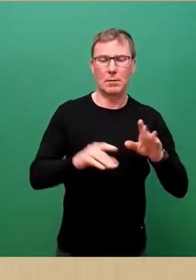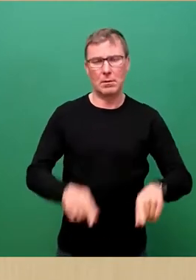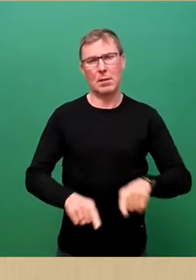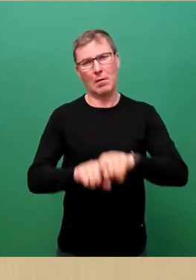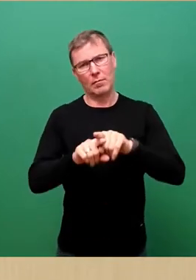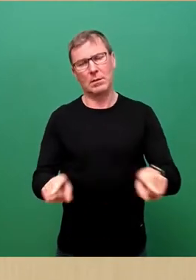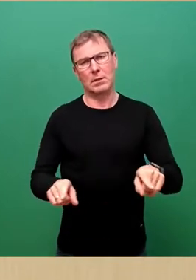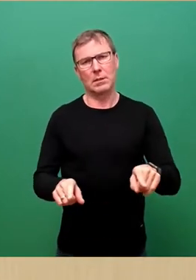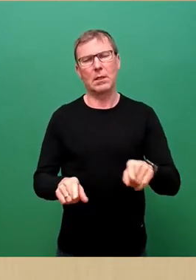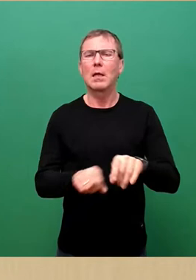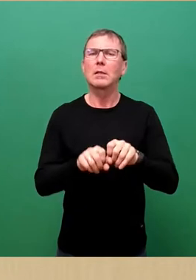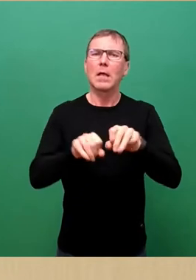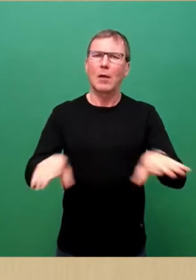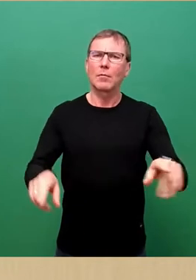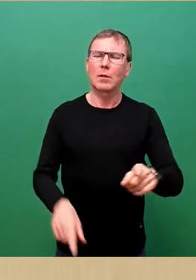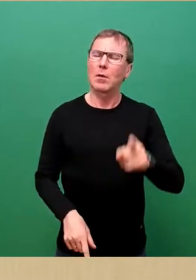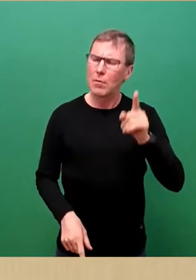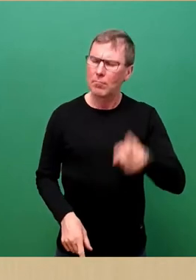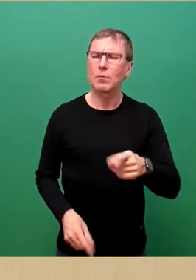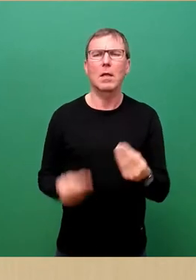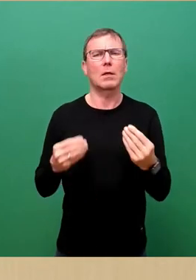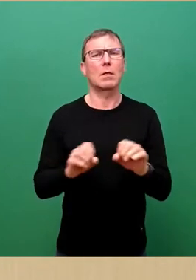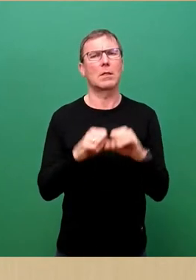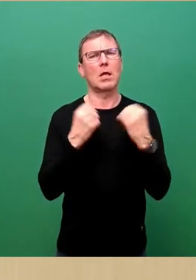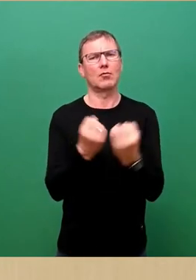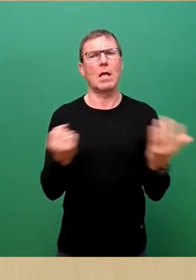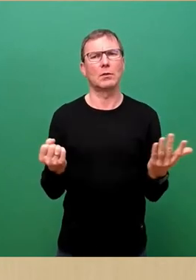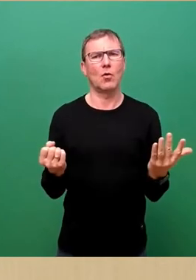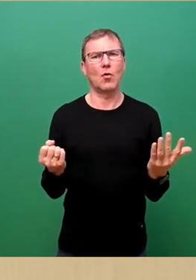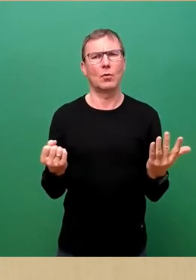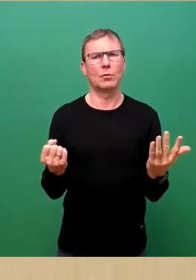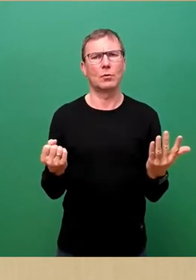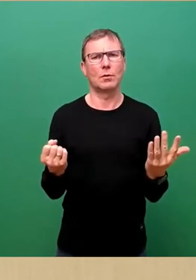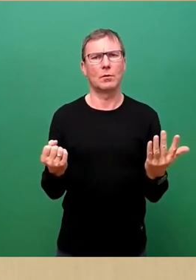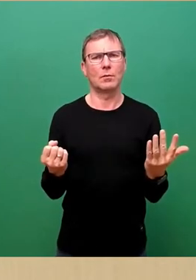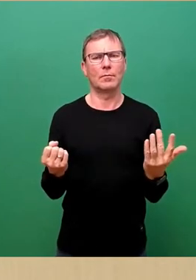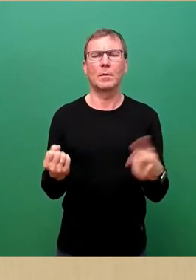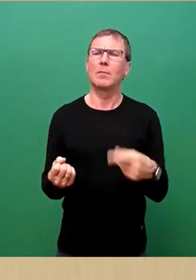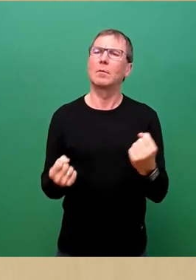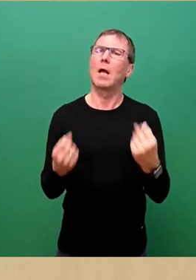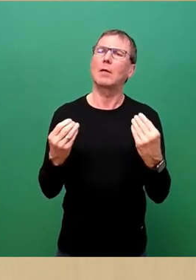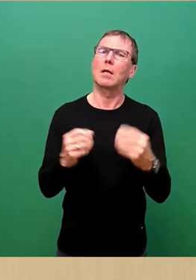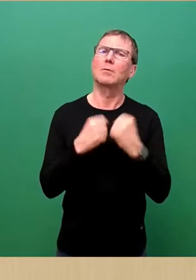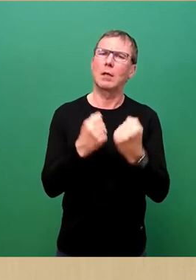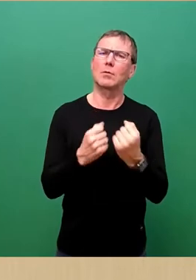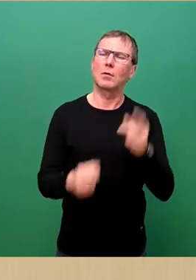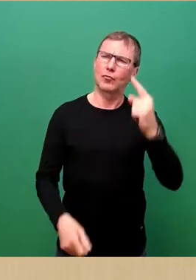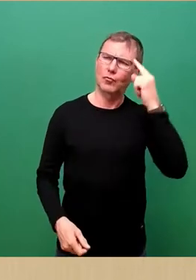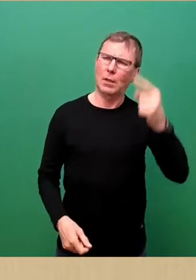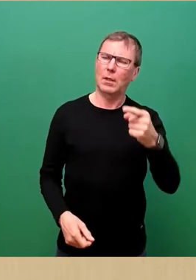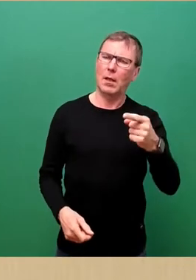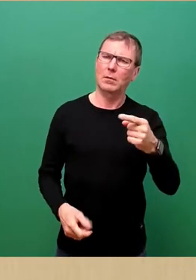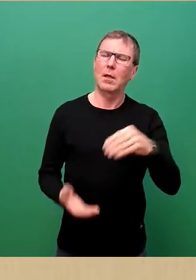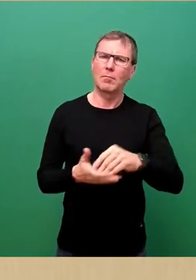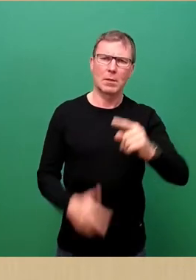Auswirkungen müssen wir der aktuellen Situation als Stadtrat mit bedenken.